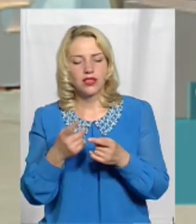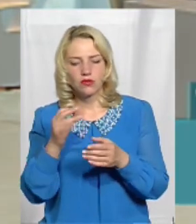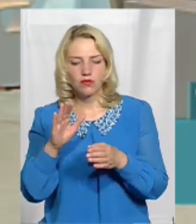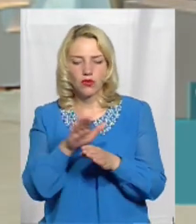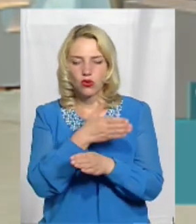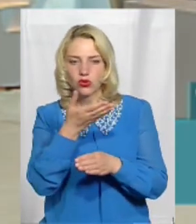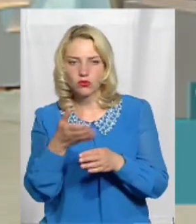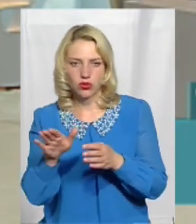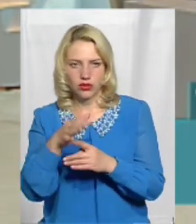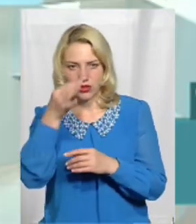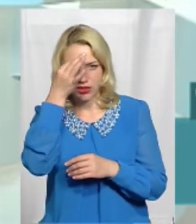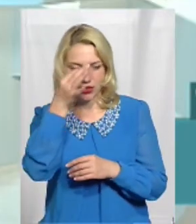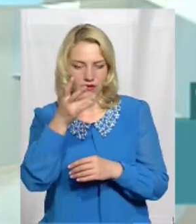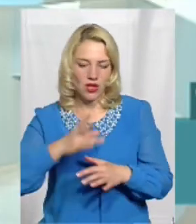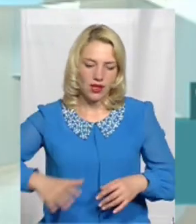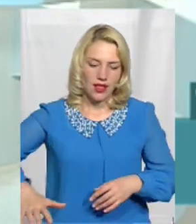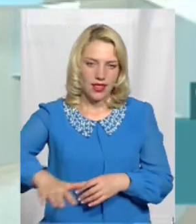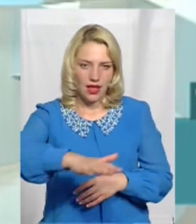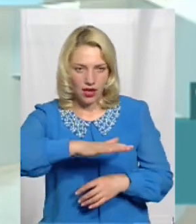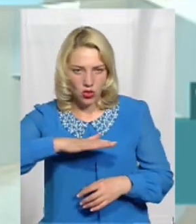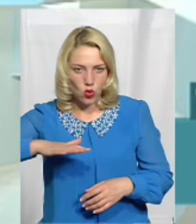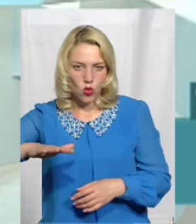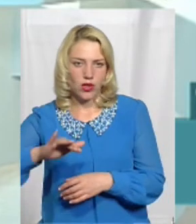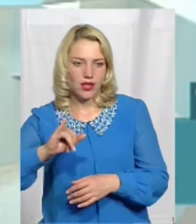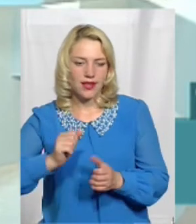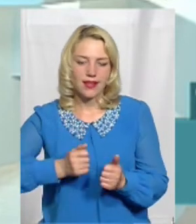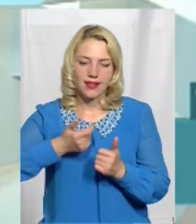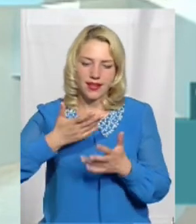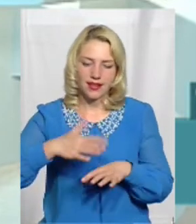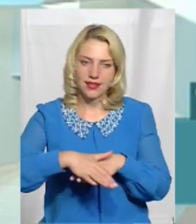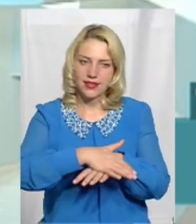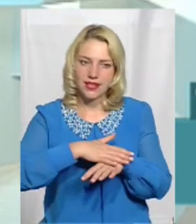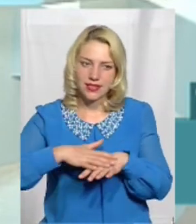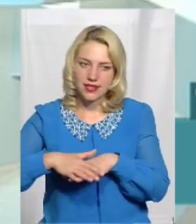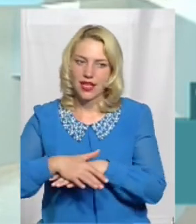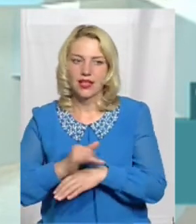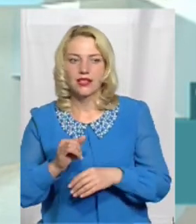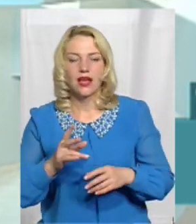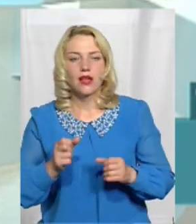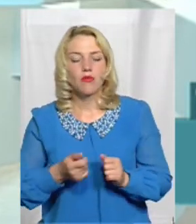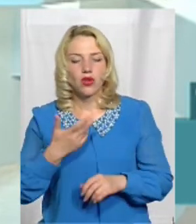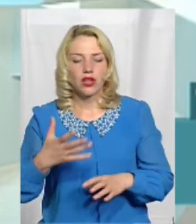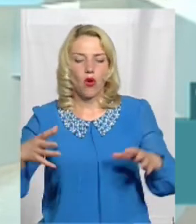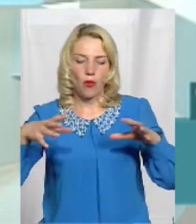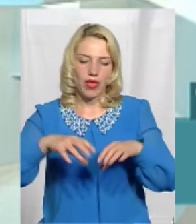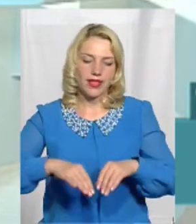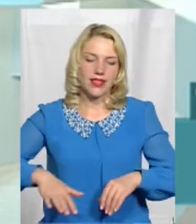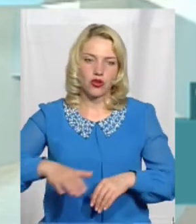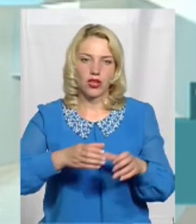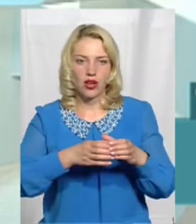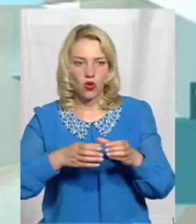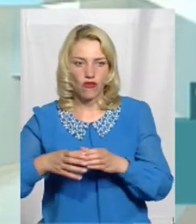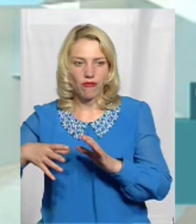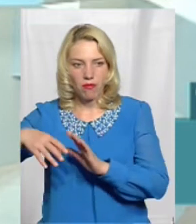розподілено І по території, і по кількості населення І по кількості об'єднаних територіальних громад В